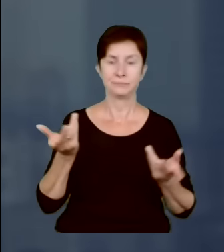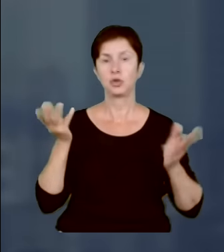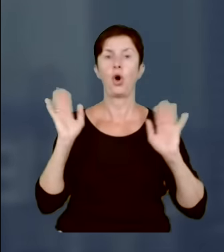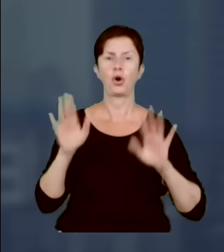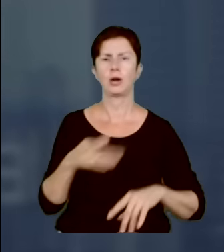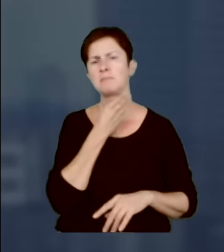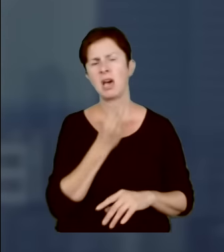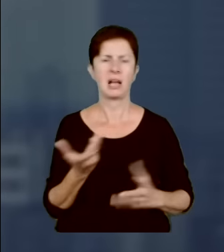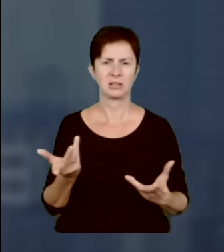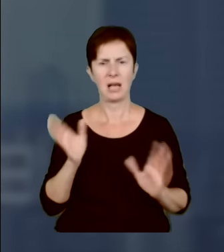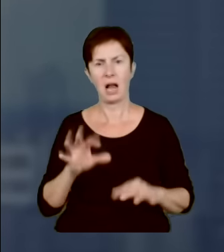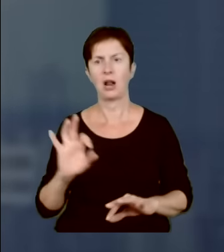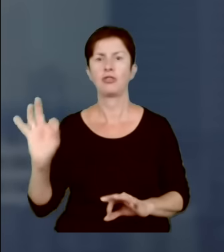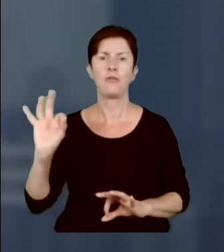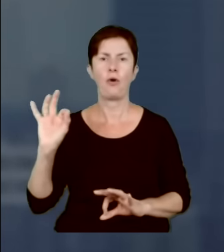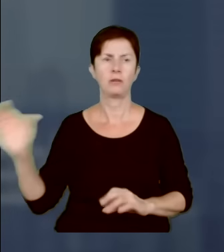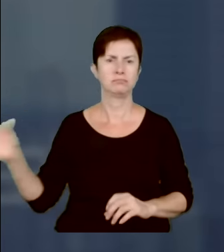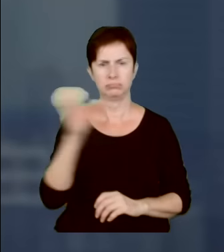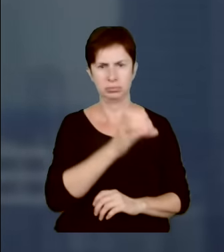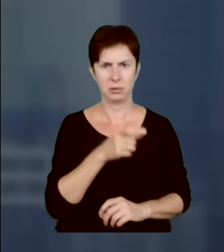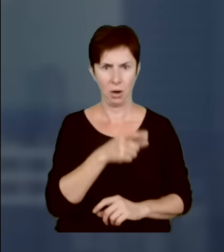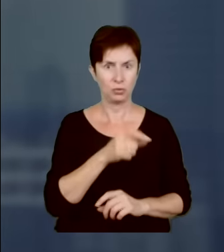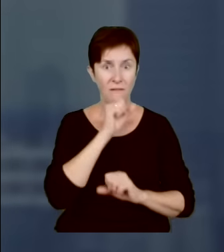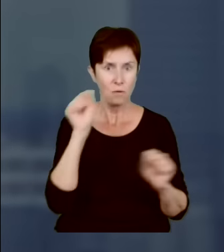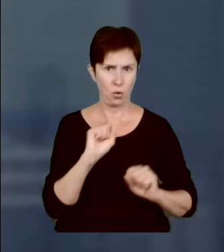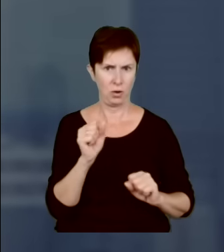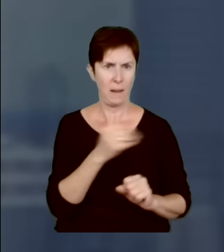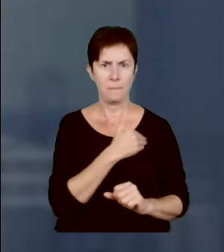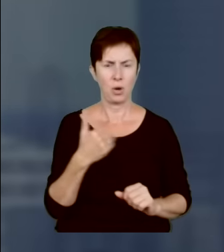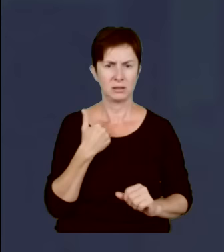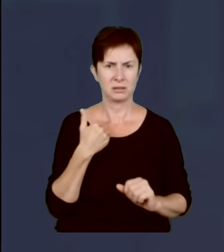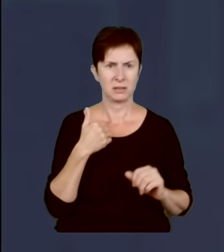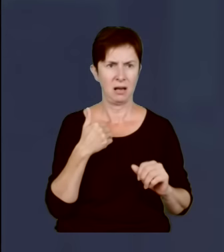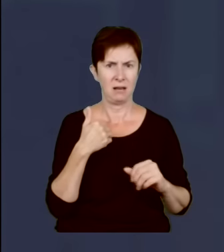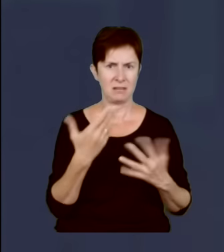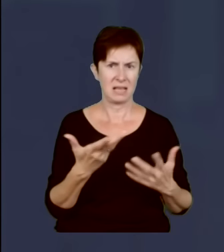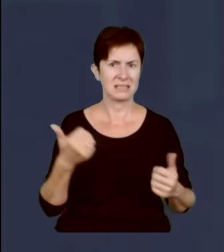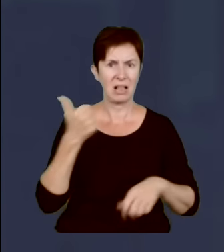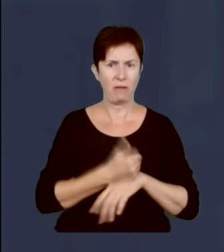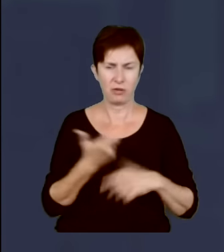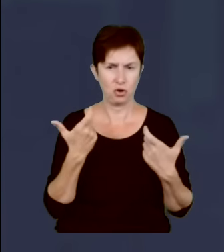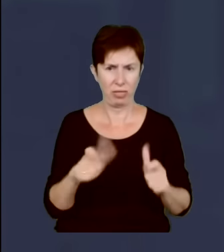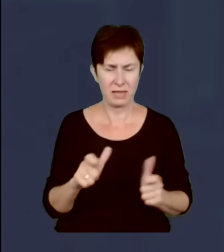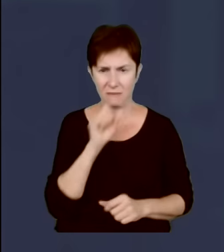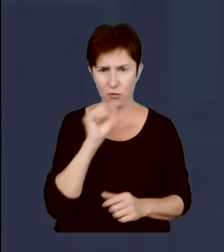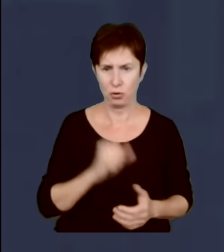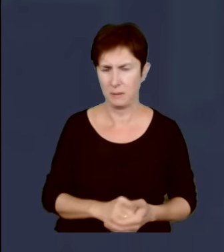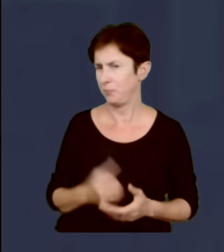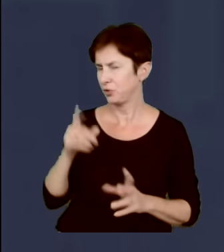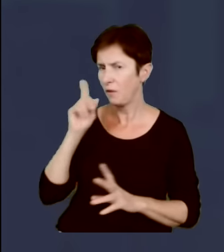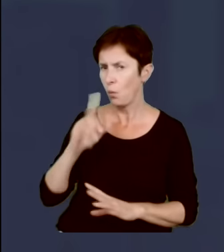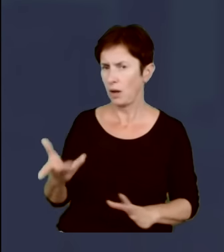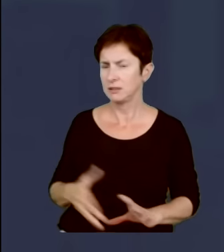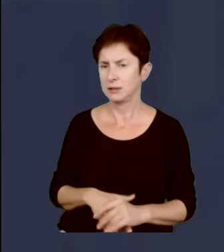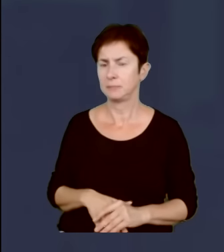się, ale biorą swoich, nic Polska nie traci. Ale tutaj tak nie jest. A to jest rzeczywiście bardzo charakterystyczne, bo jeszcze